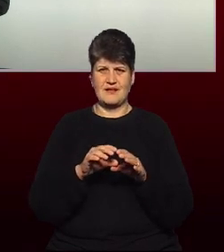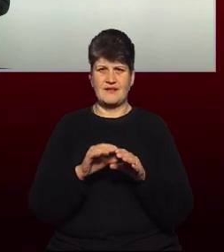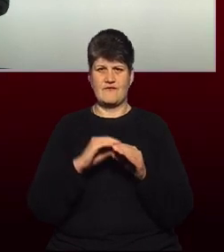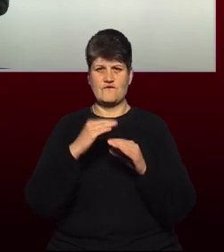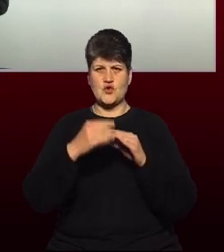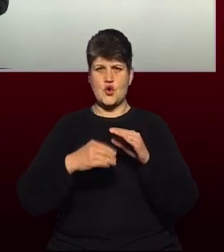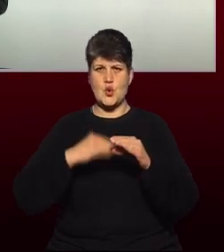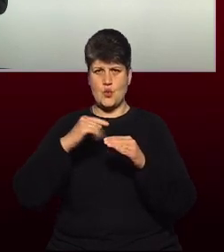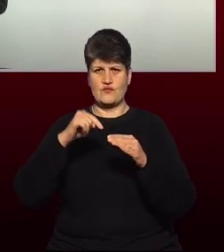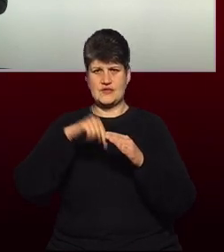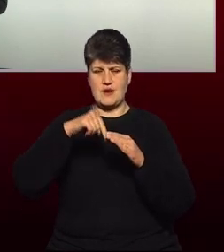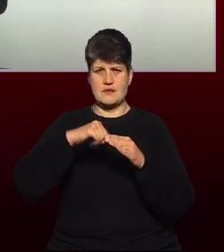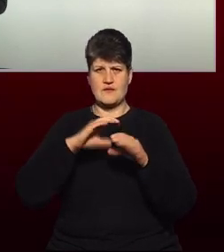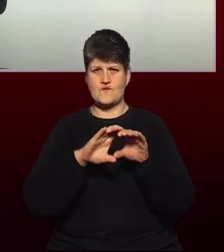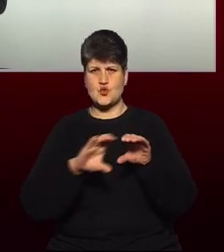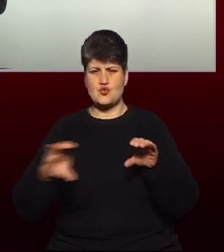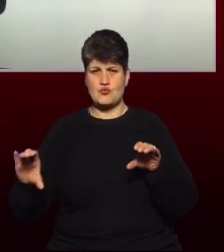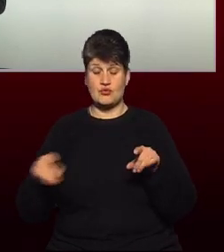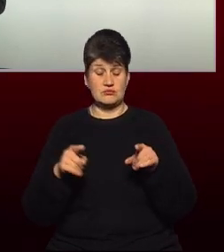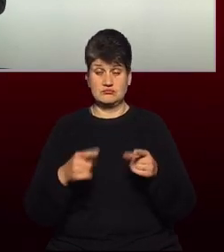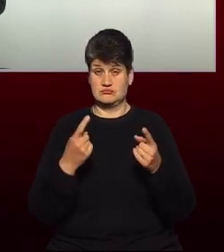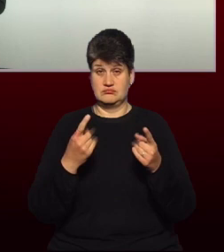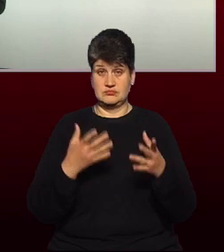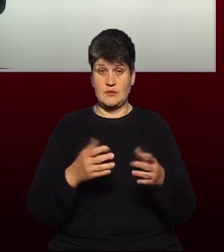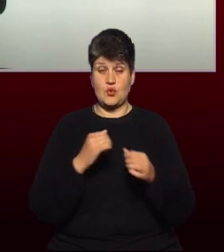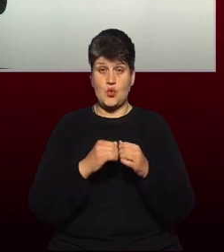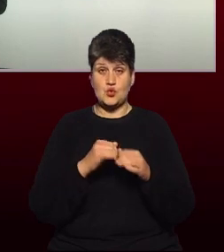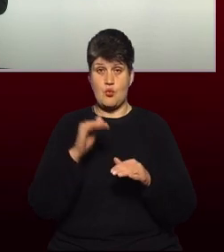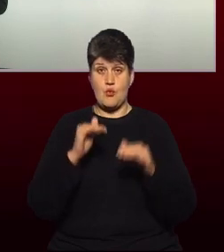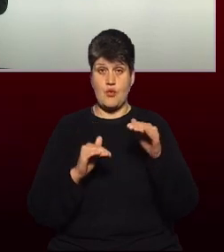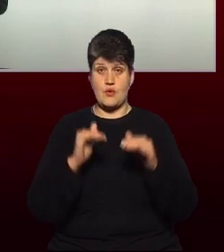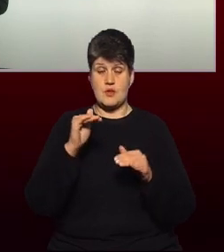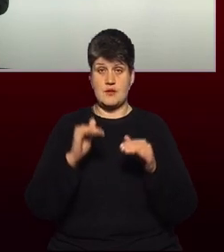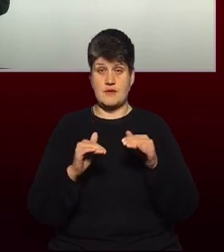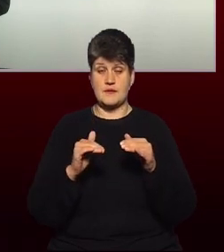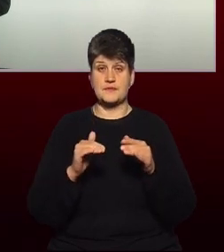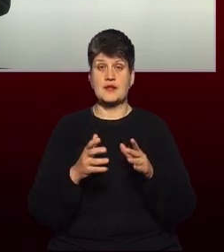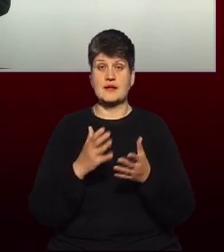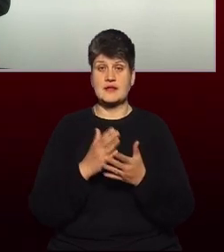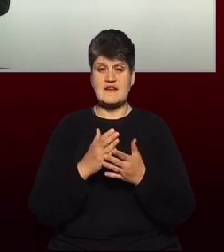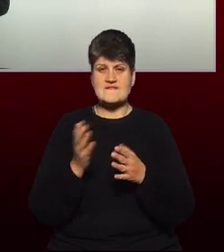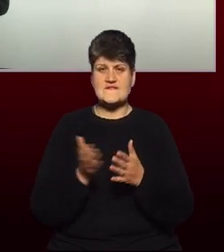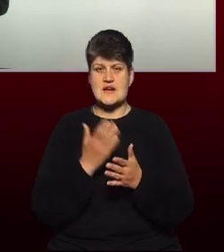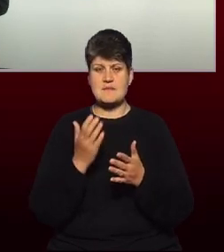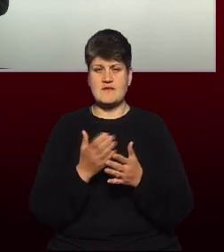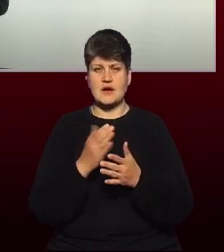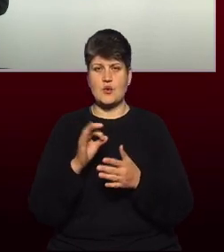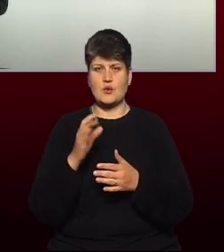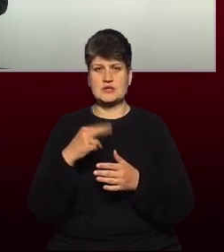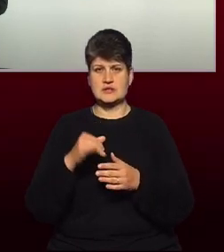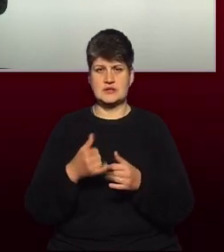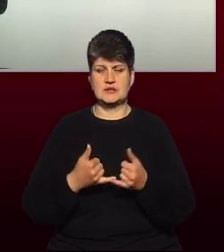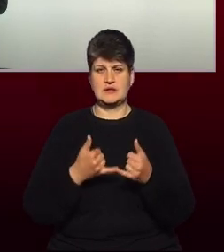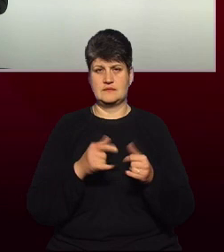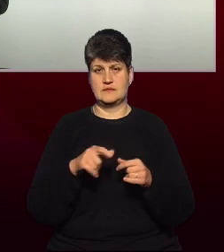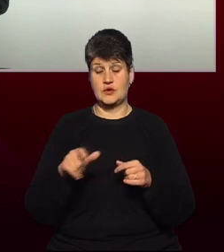критична маса, вона і досить небезпечна, тому що при кожному коливанні водорозбору відбувається вимивання цього осаду до споживачів. Для того,